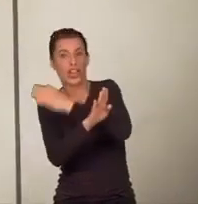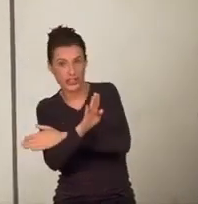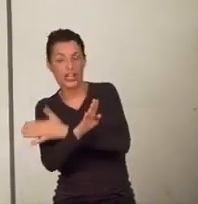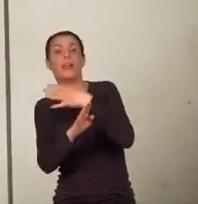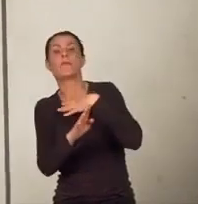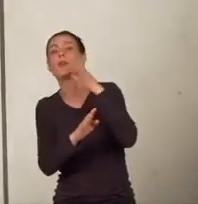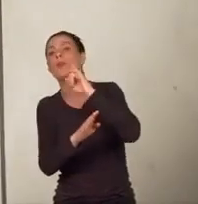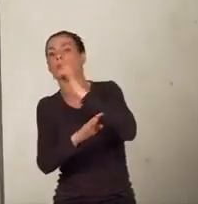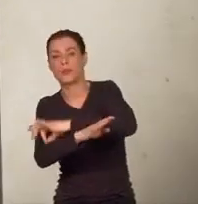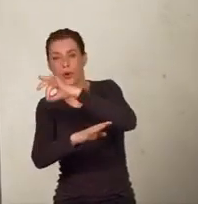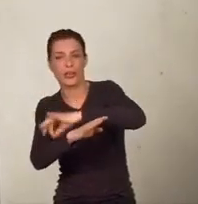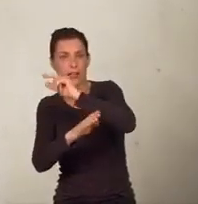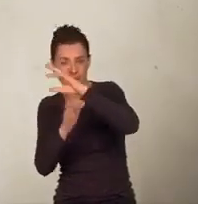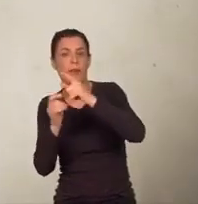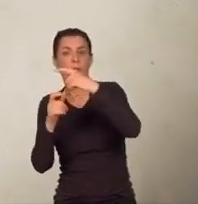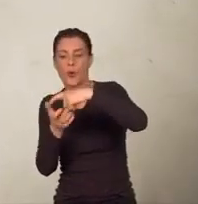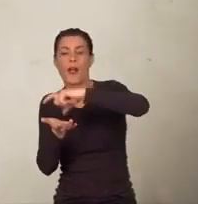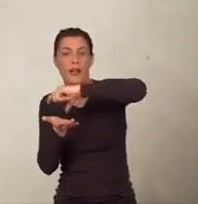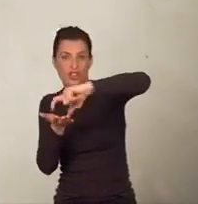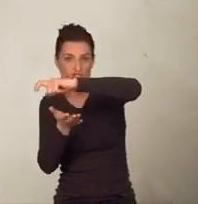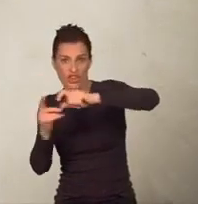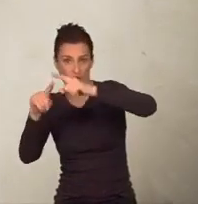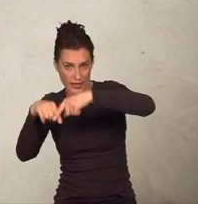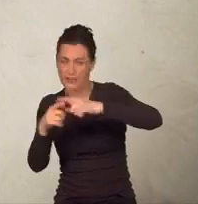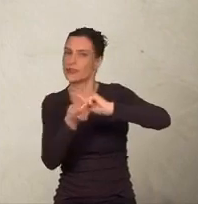Łaciński z nawą znacznie większą niż w starej bazylice.